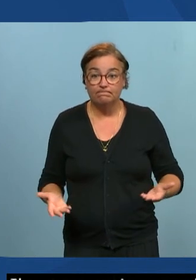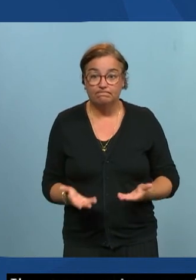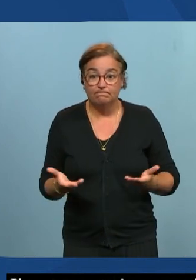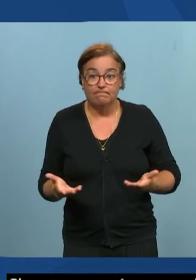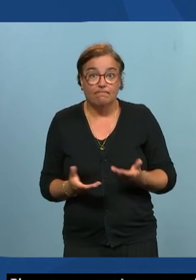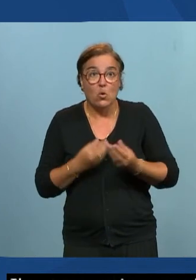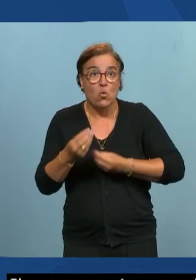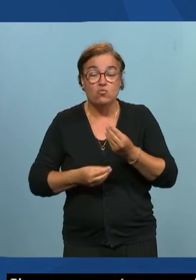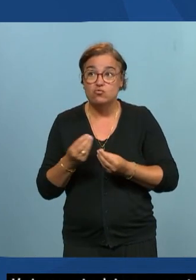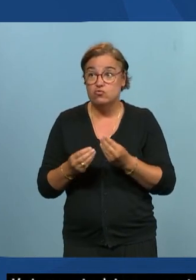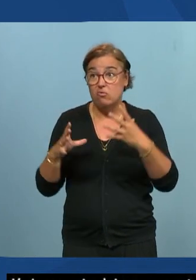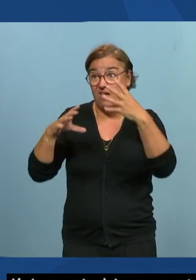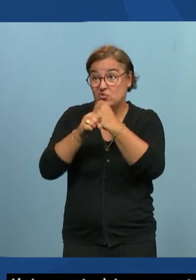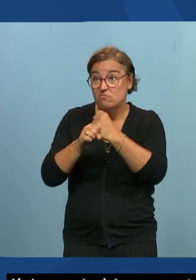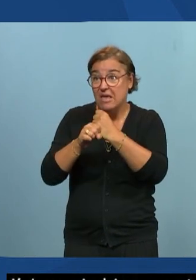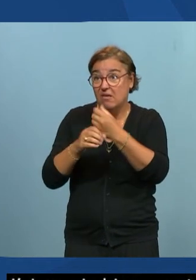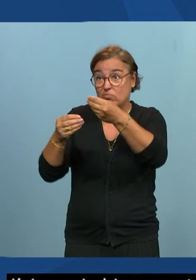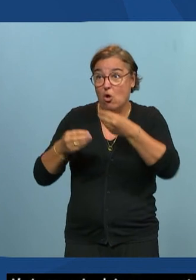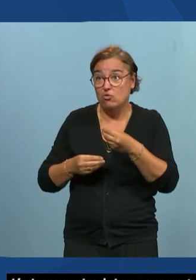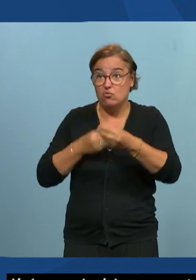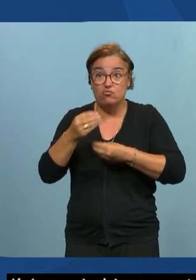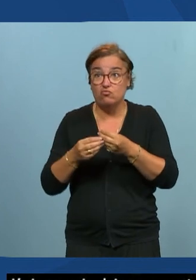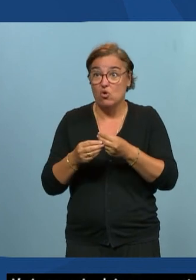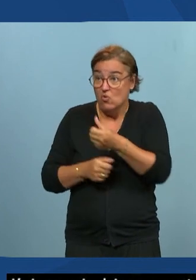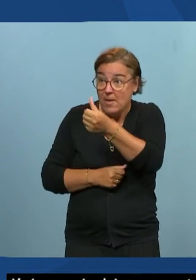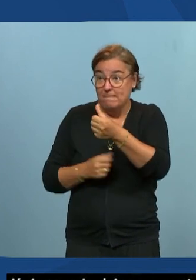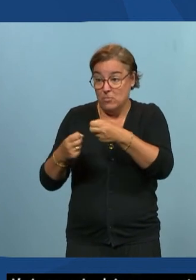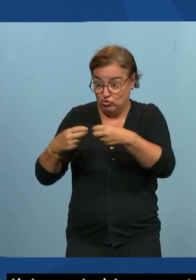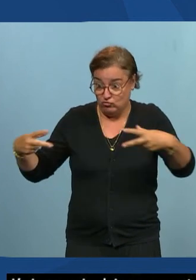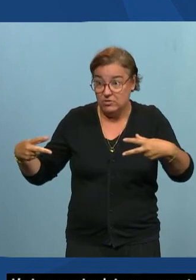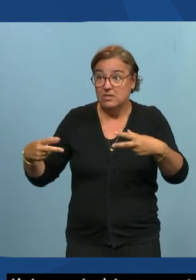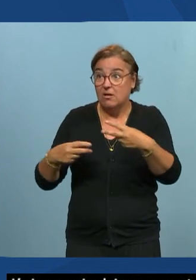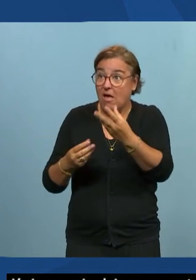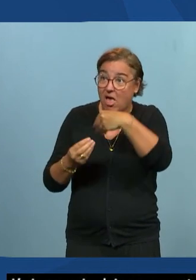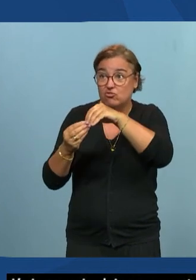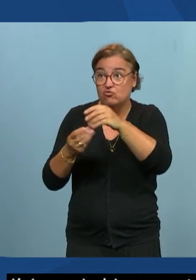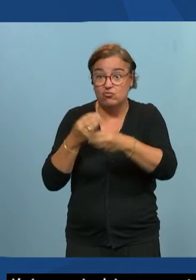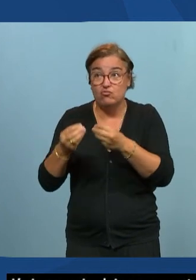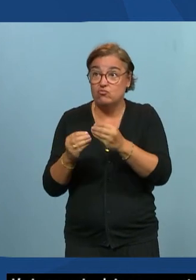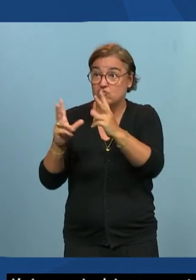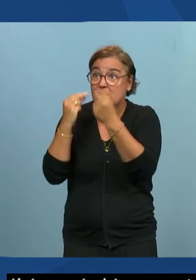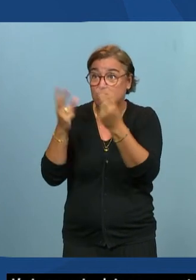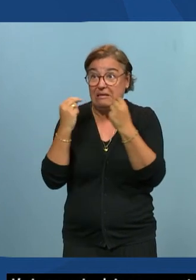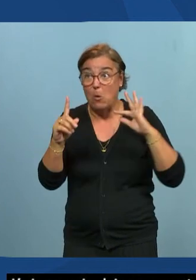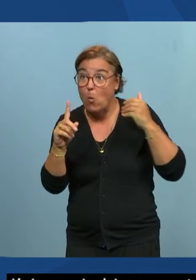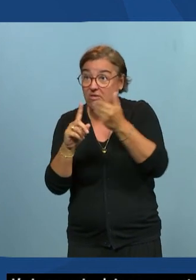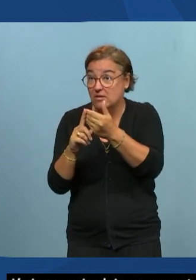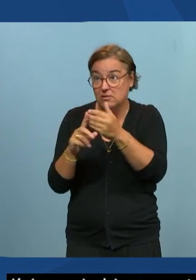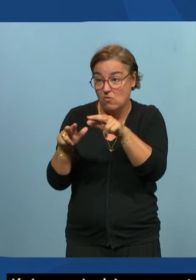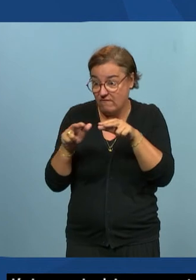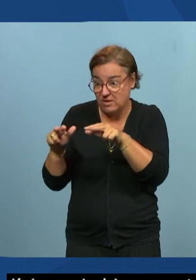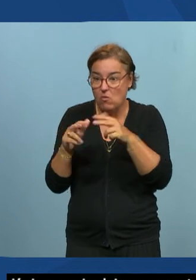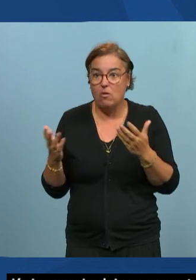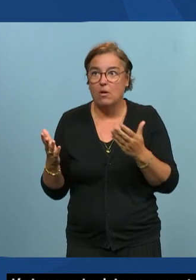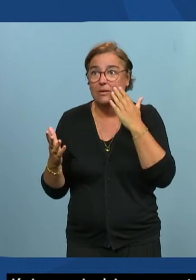soit tu me fais un résumé de la vidéo soit tu sous-titres ou tu m'expliques en texte enfin on me balance